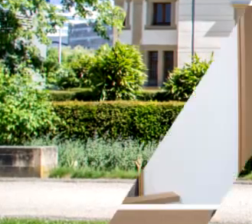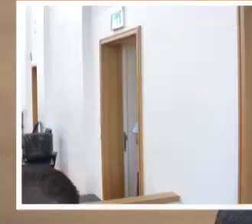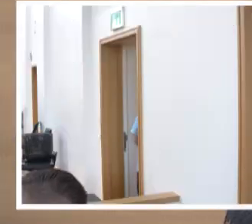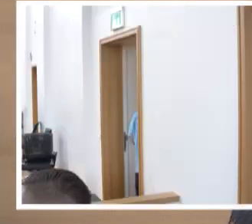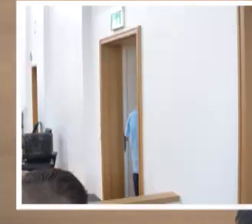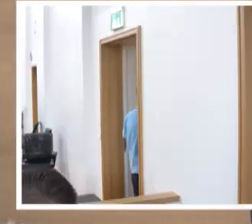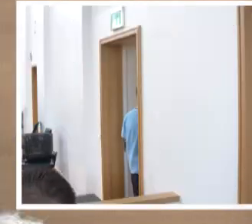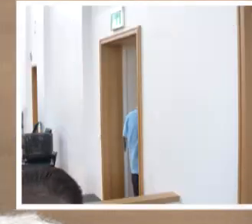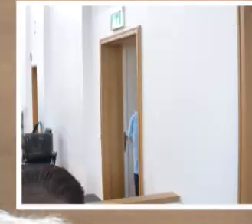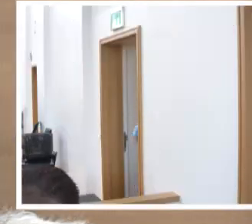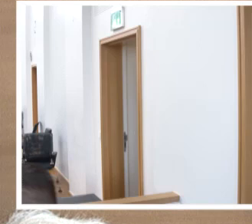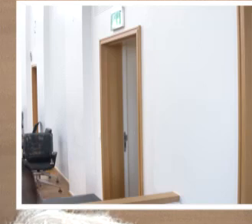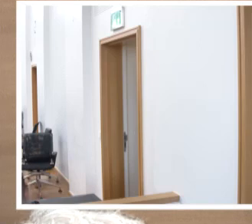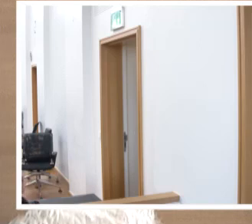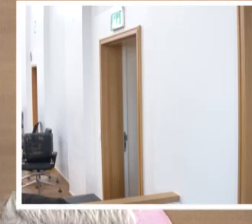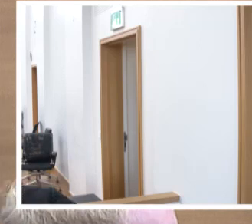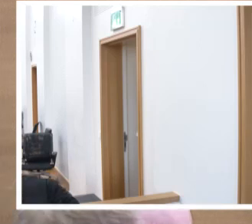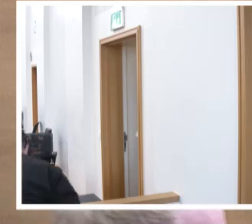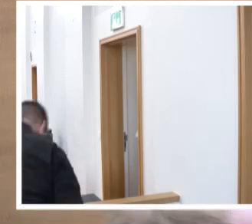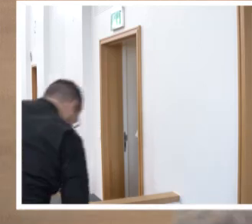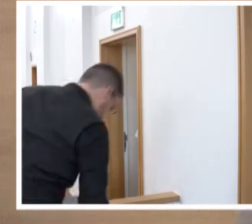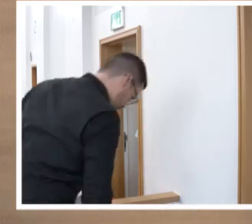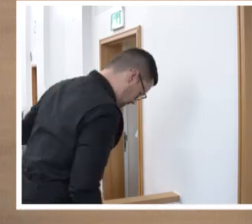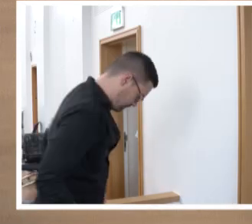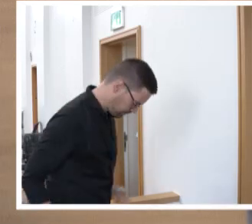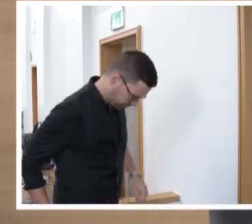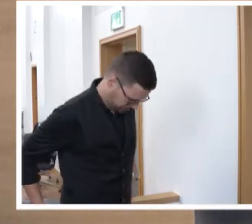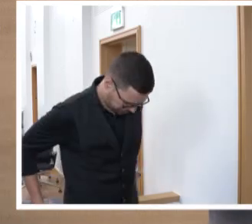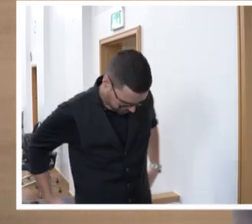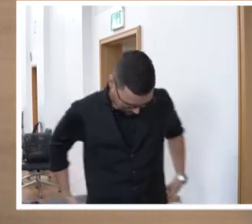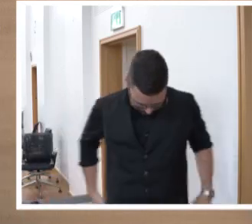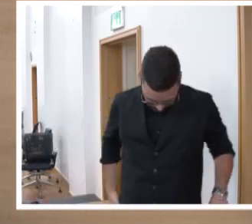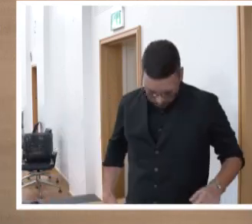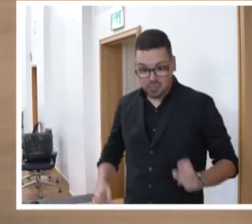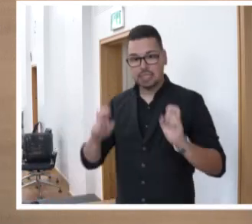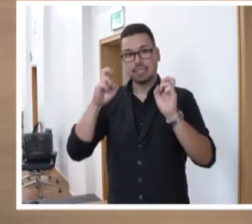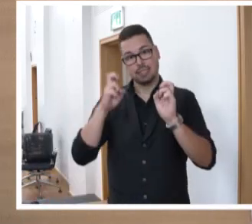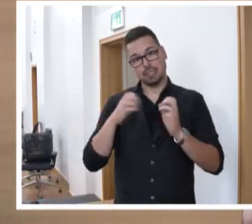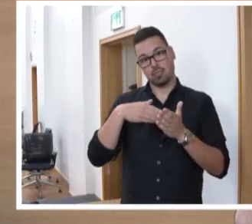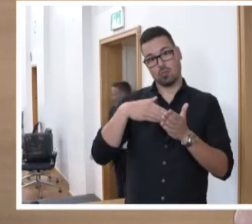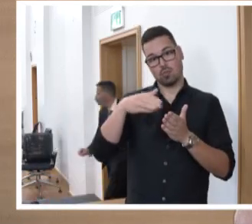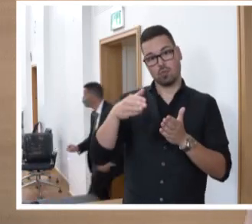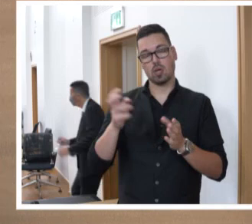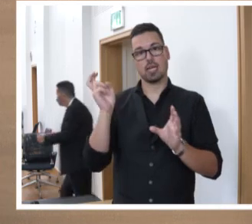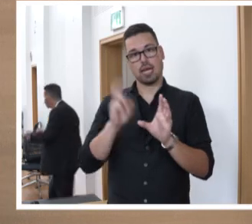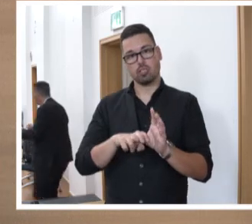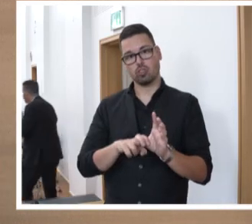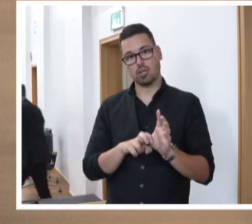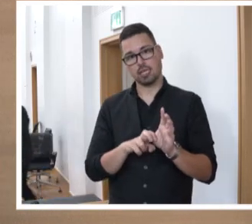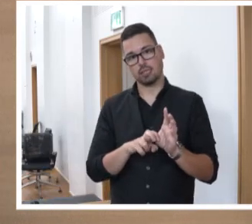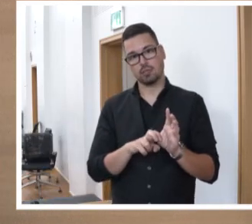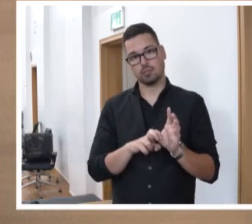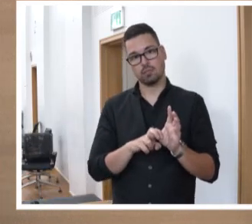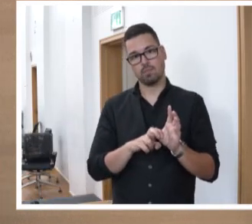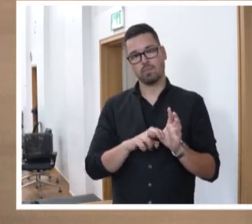Ja, liebe Kolleginnen und Kollegen, nach der wohlverdienten Mittagspause setzen wir unsere Sitzung fort und steigen ein mit